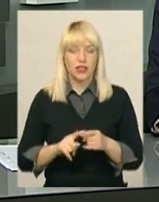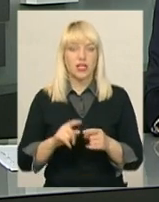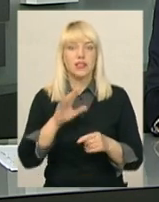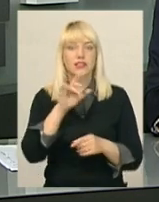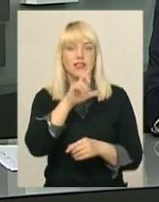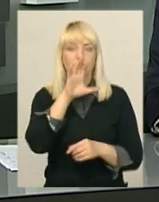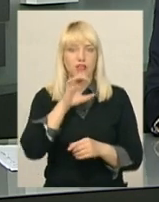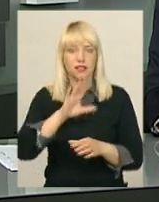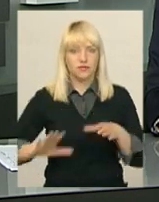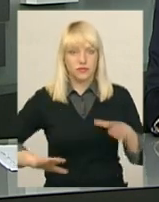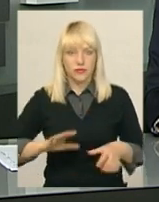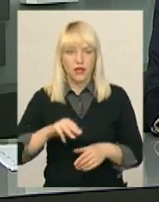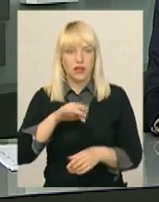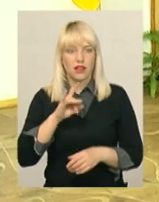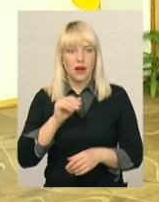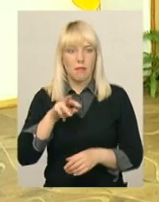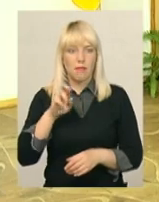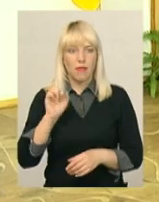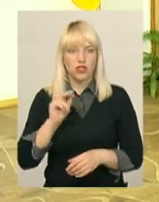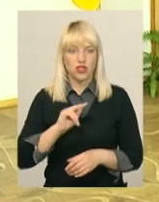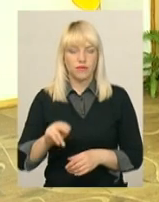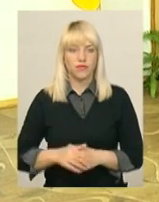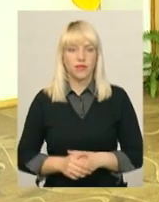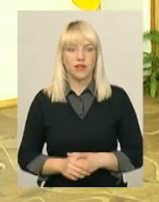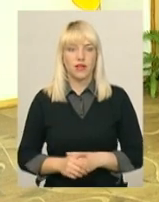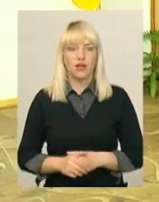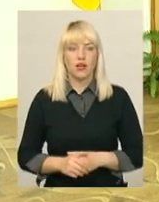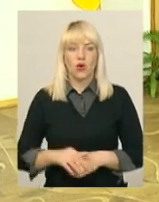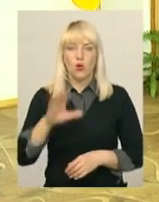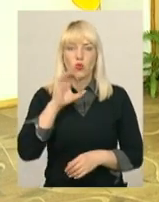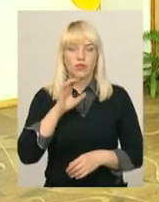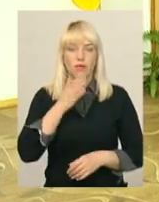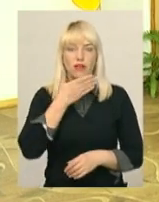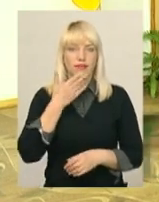України Валерій Трембач. У собаки немає немотивованої